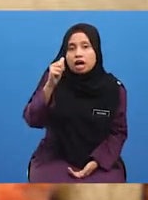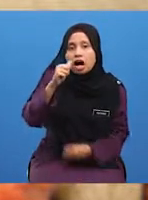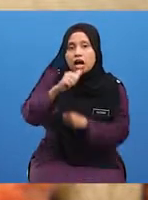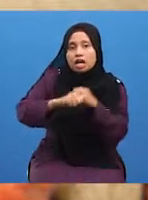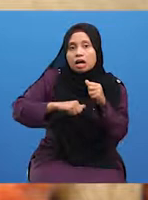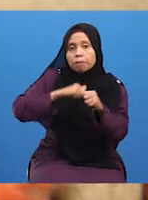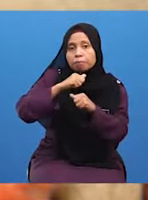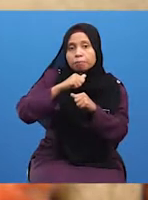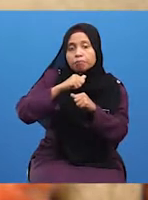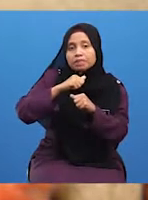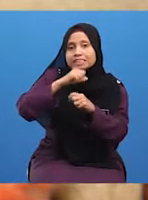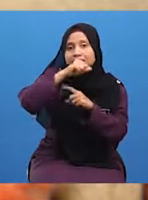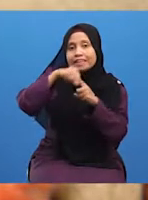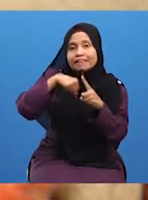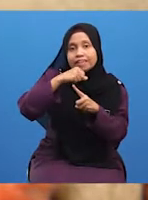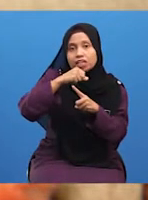sekitar.